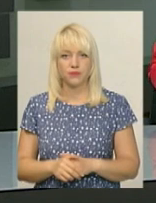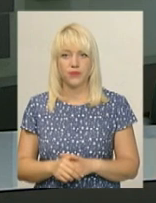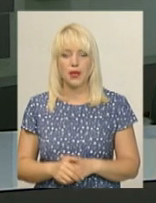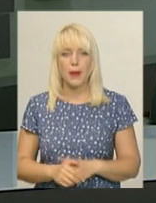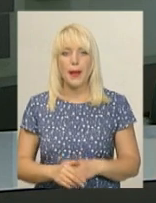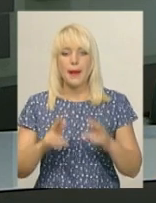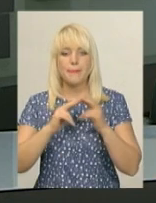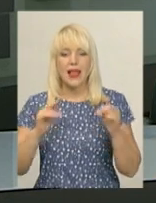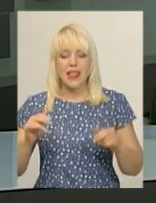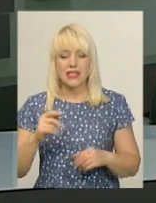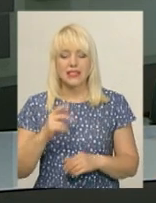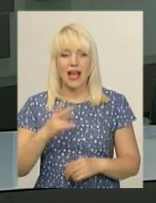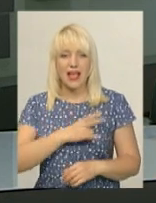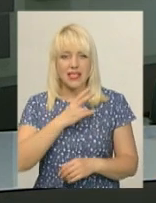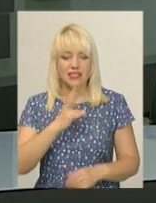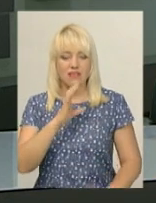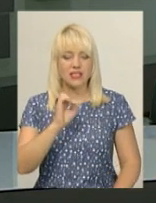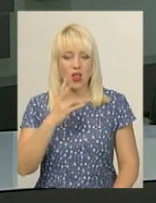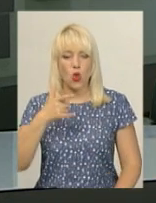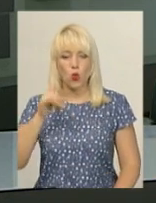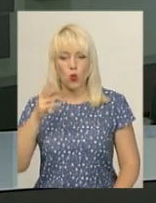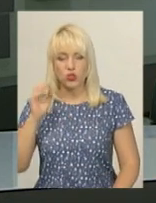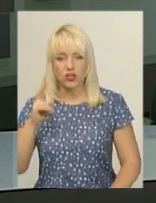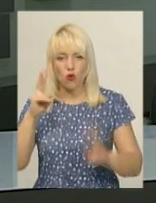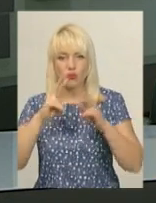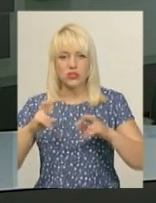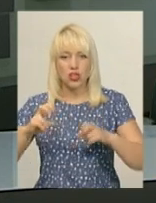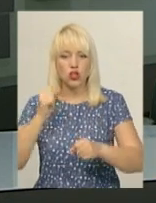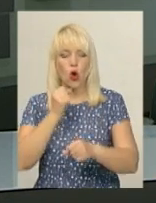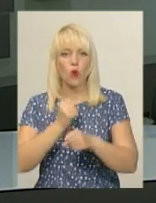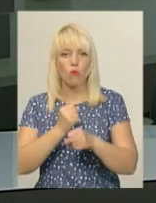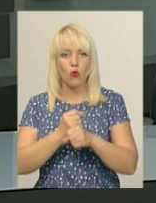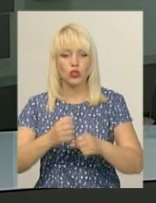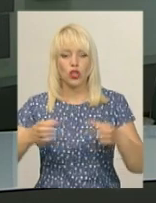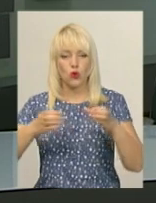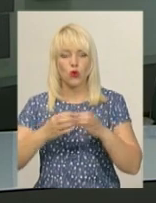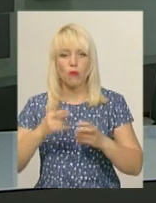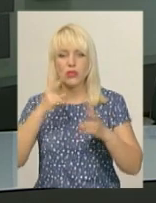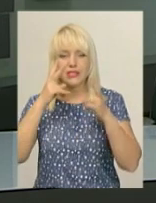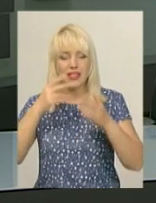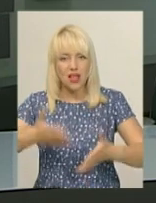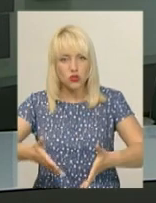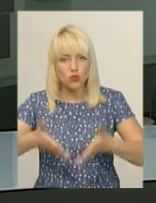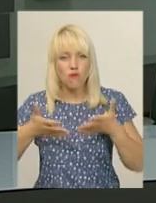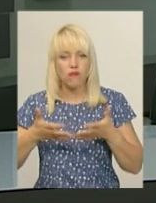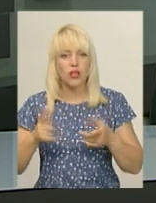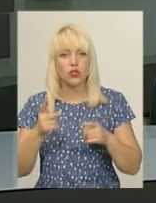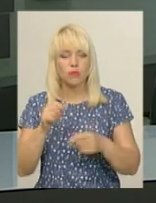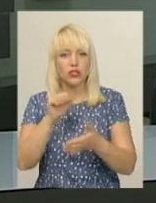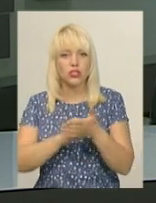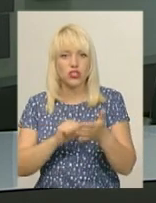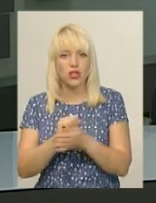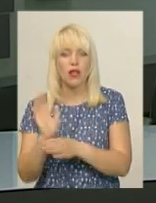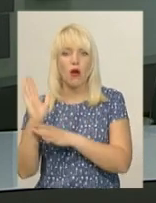Палац князів Сангушків в Ізяславі обстежить робоча група, аби з'ясувати причини похилення стіни історичної пам'ятки.